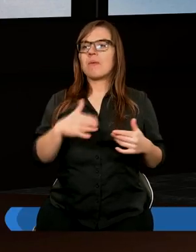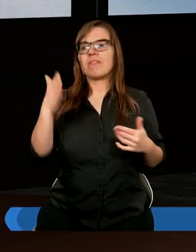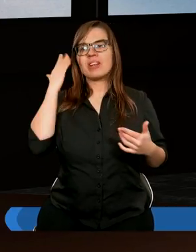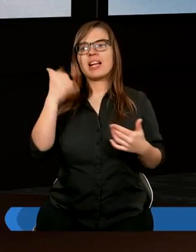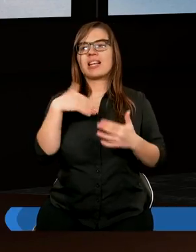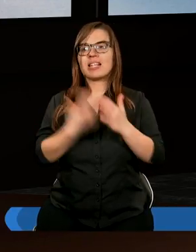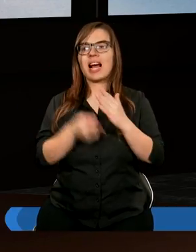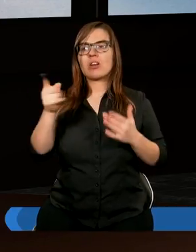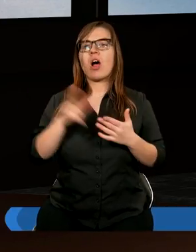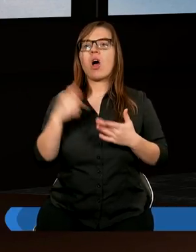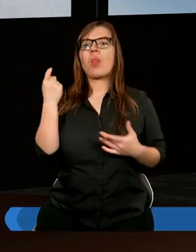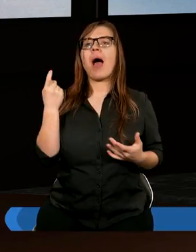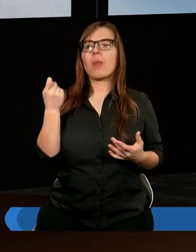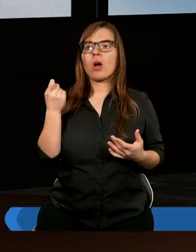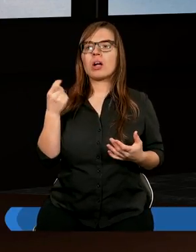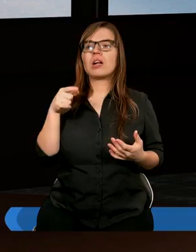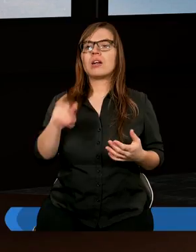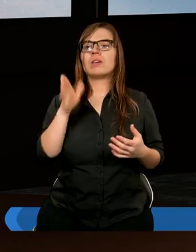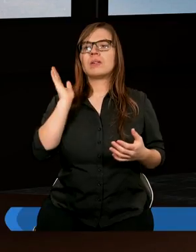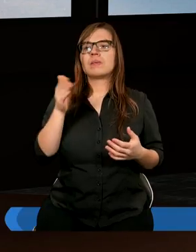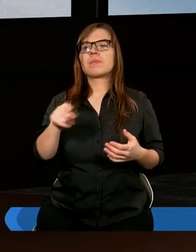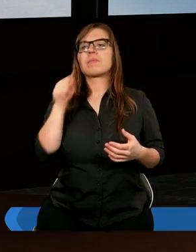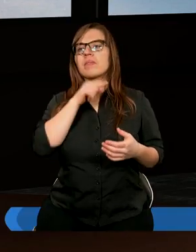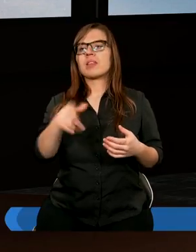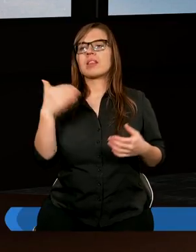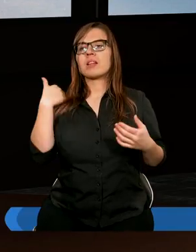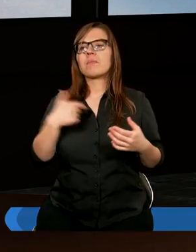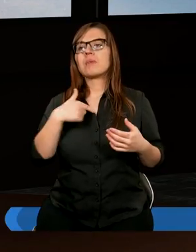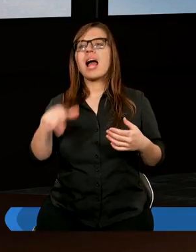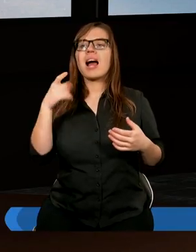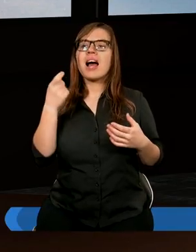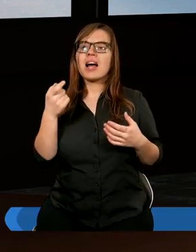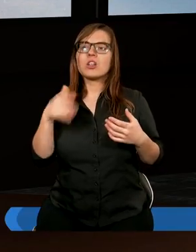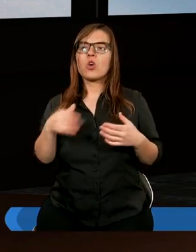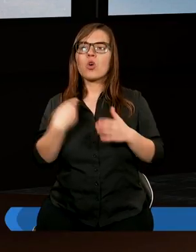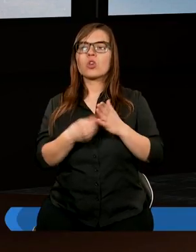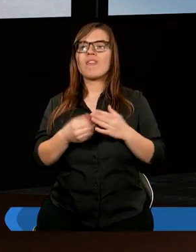Wiem, że straciłam Go na trochę. Potem kosztowało mnie sporo, ażeby odzyskać.